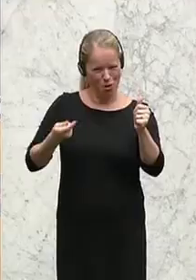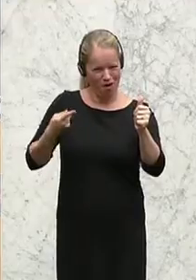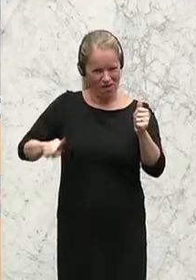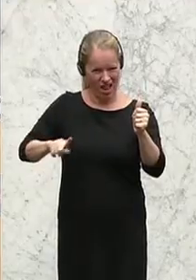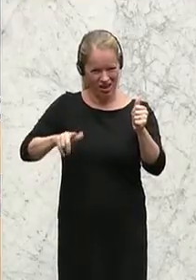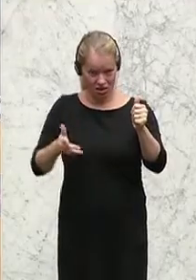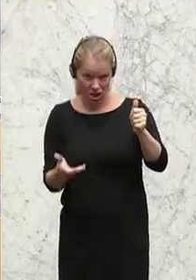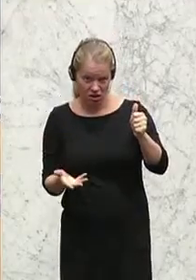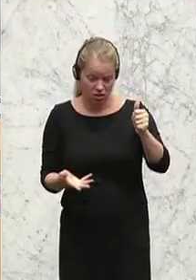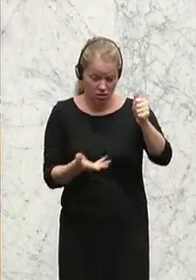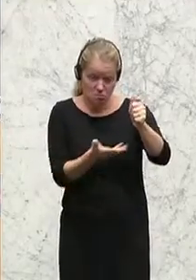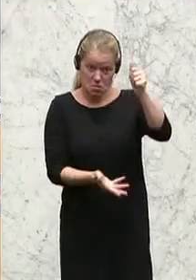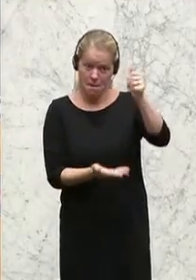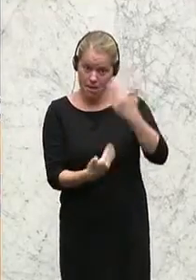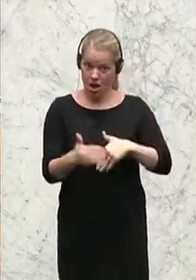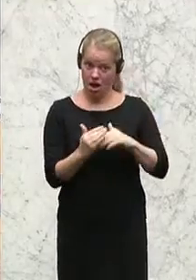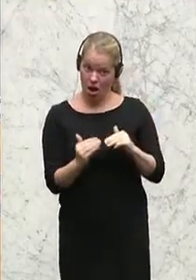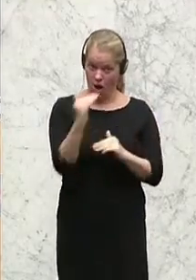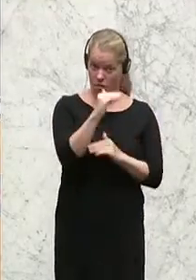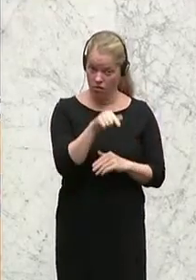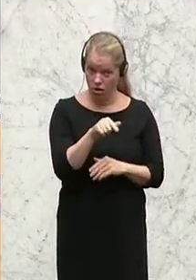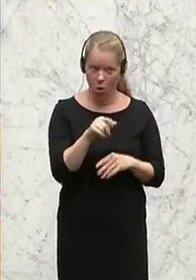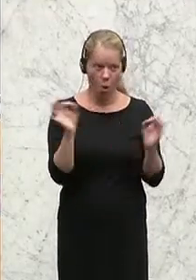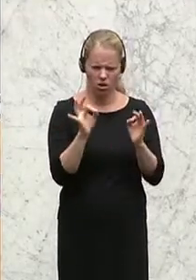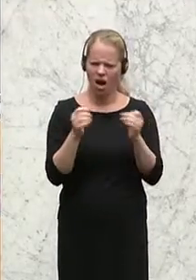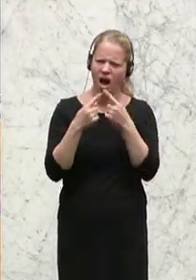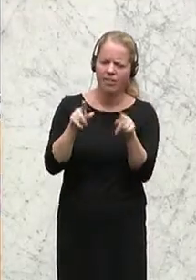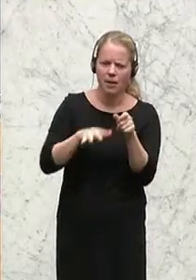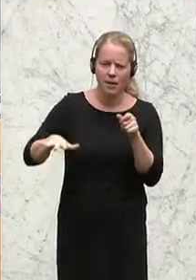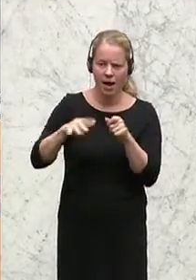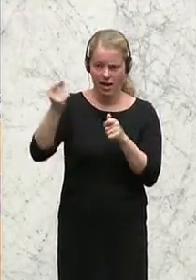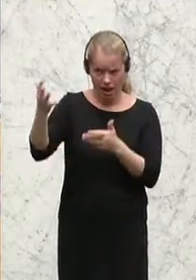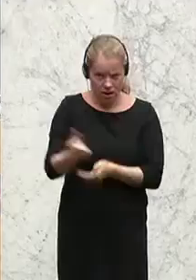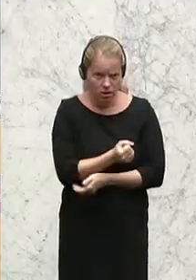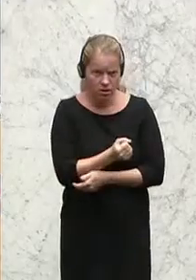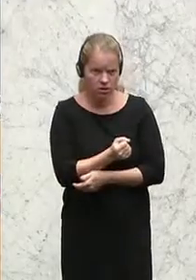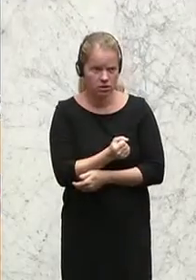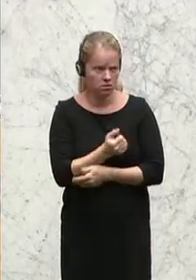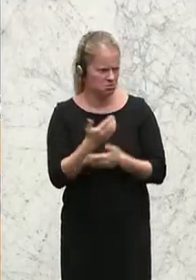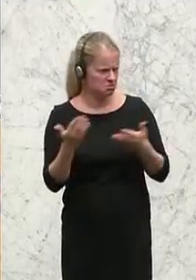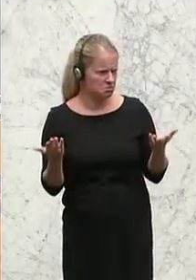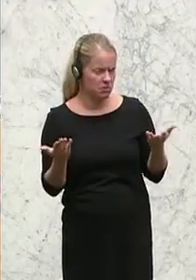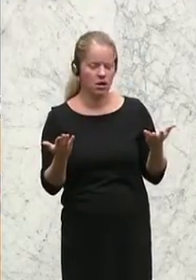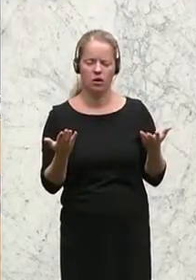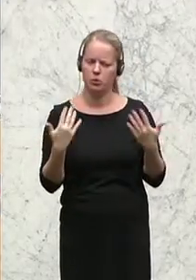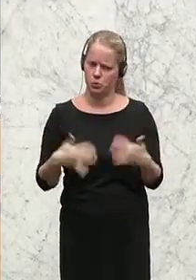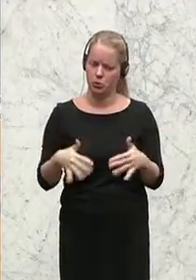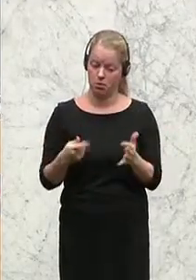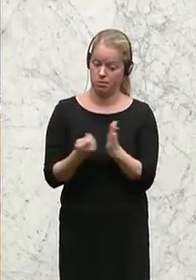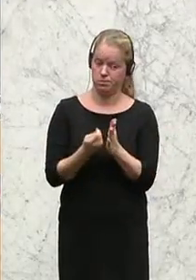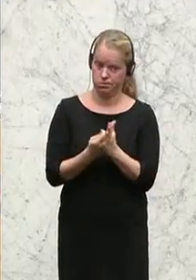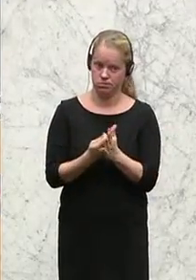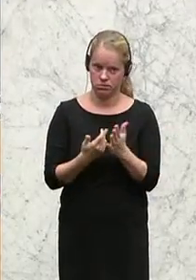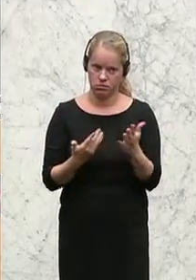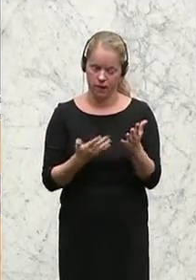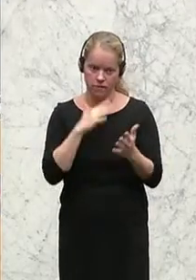wird das Geld weggenommen? Das kann man natürlich immer bei allen Sachen sagen, die man ändern möchte. Aber da geht es schon um einen ordentlichen Beitrag. Und ich sage